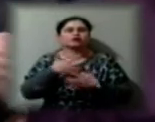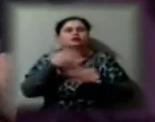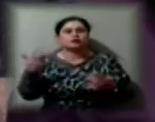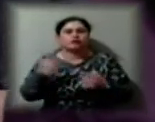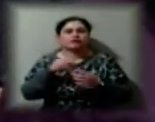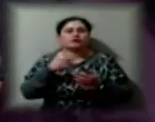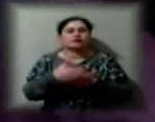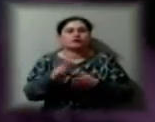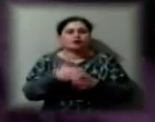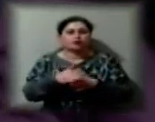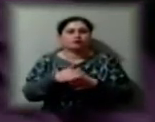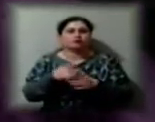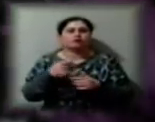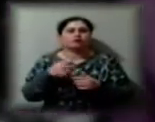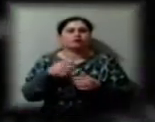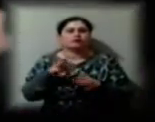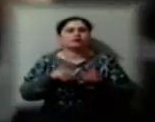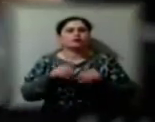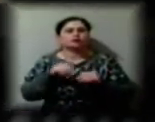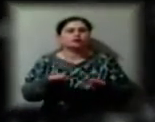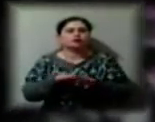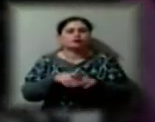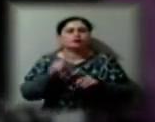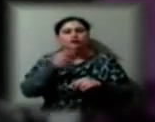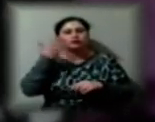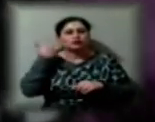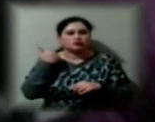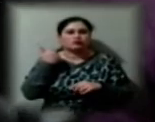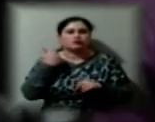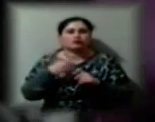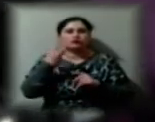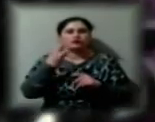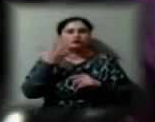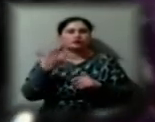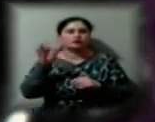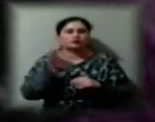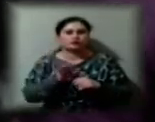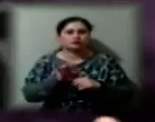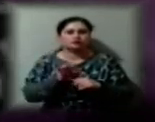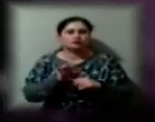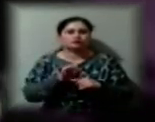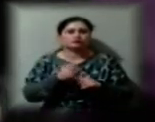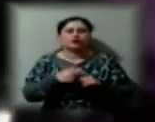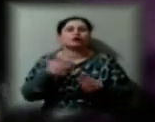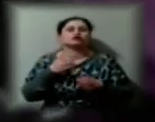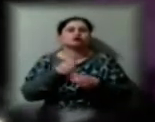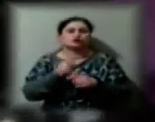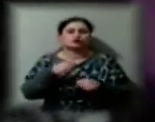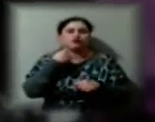порівняно з минулим роком, на 35%. То про яке скорочення ми можемо казати